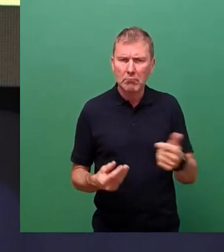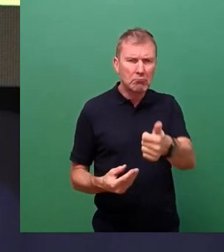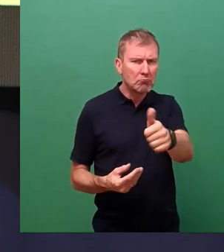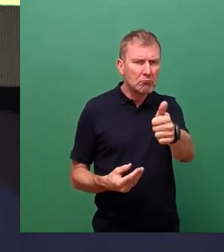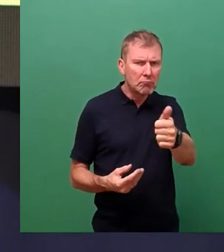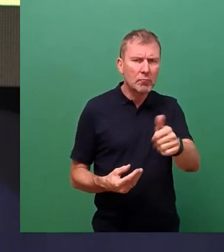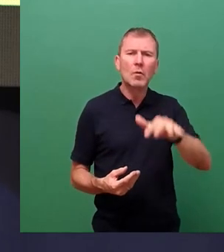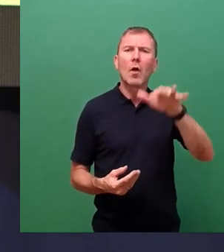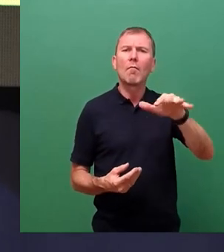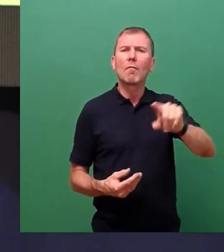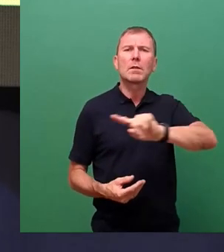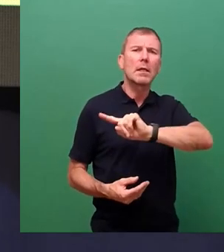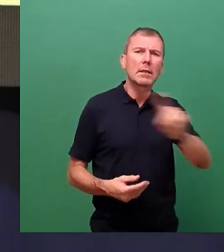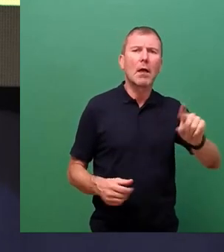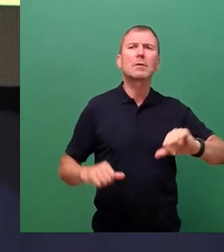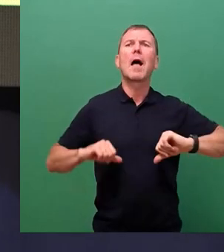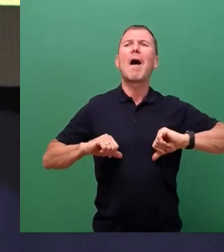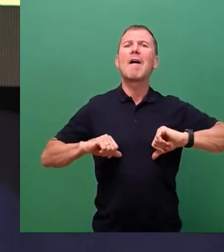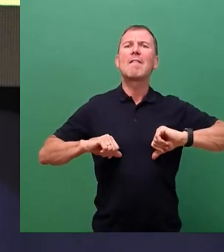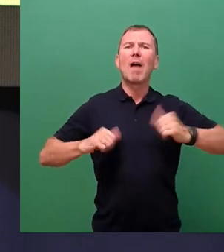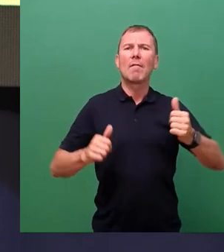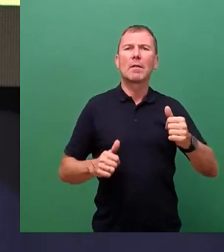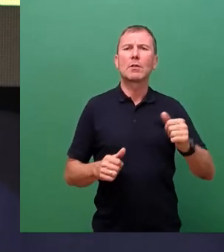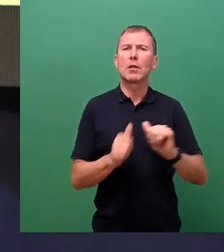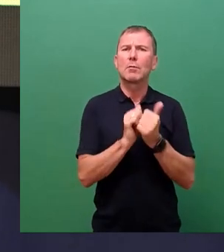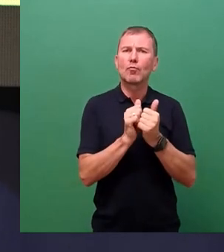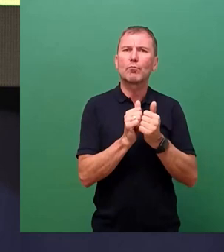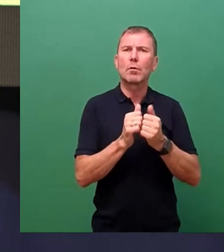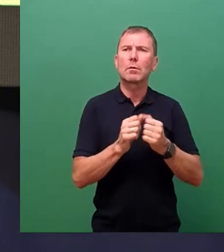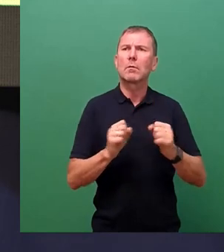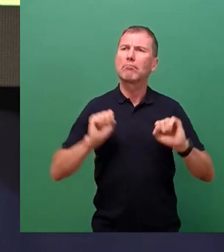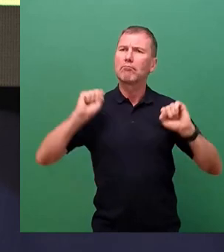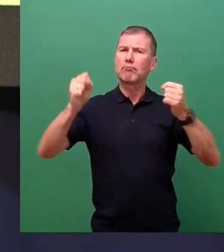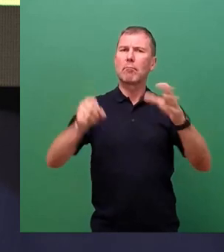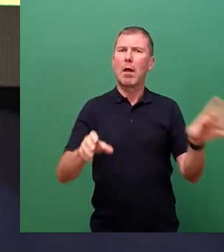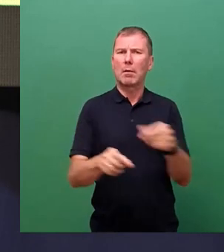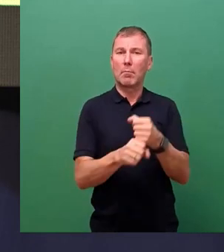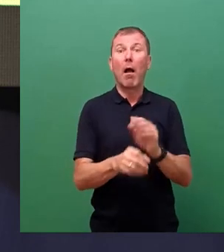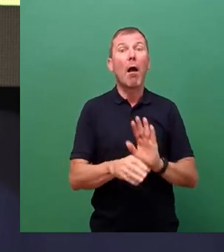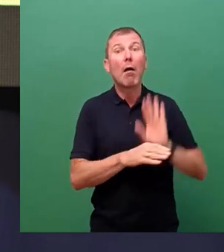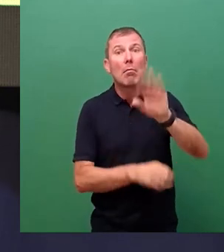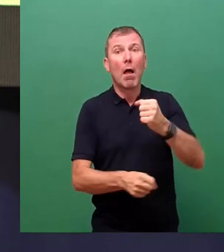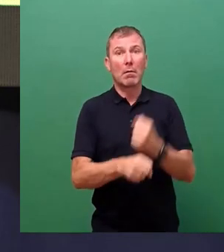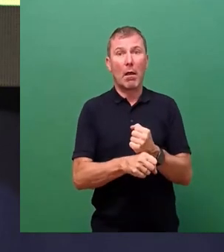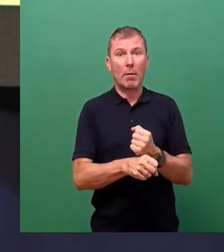.000 freiwillig im Sport Engagierte. Und das nach der Arbeit am Wochenende